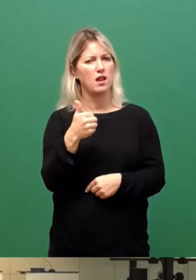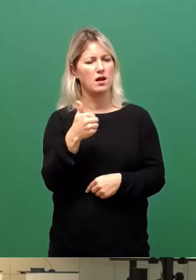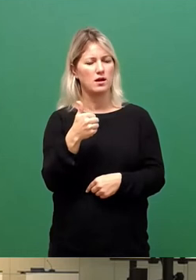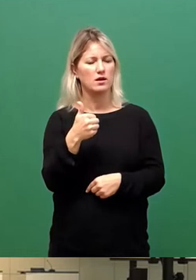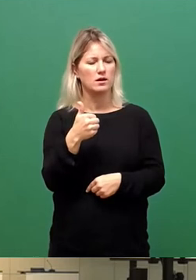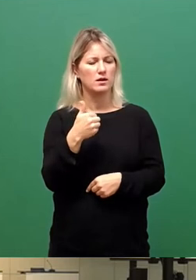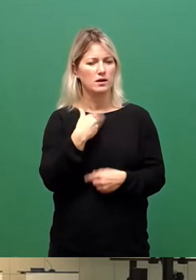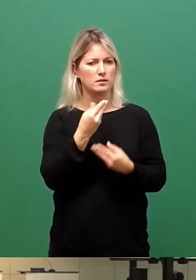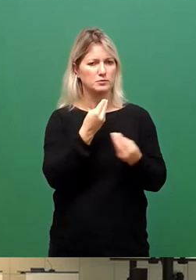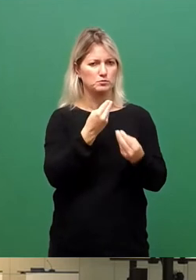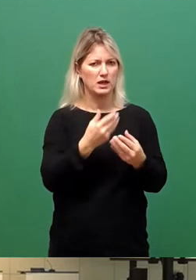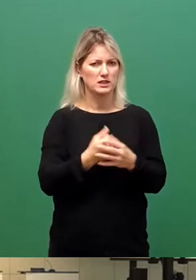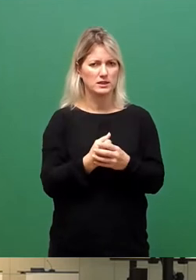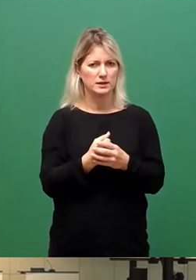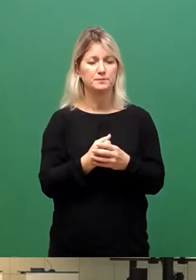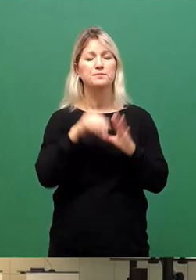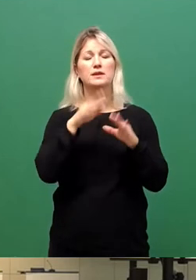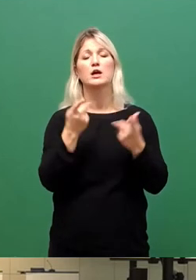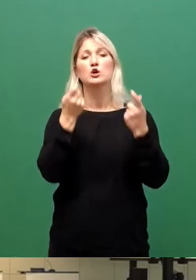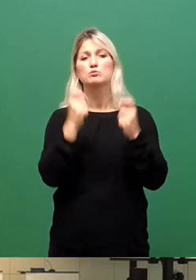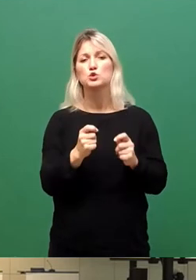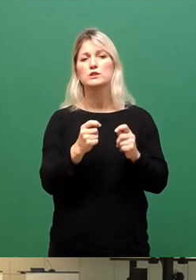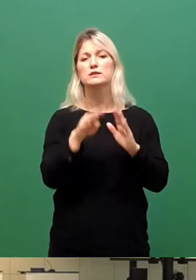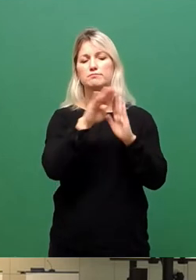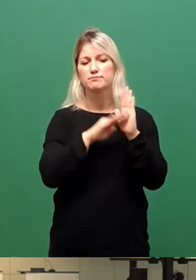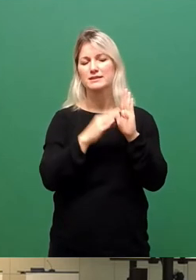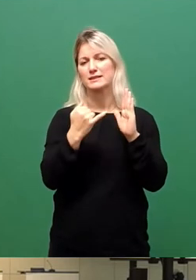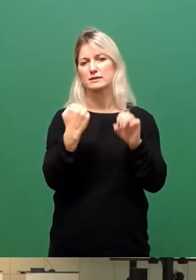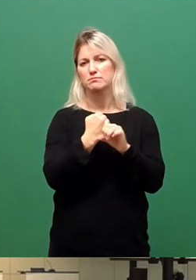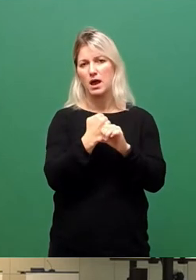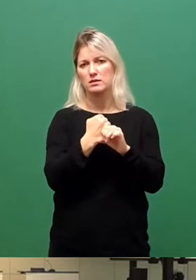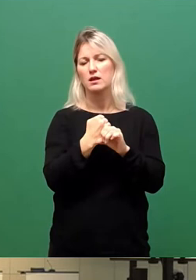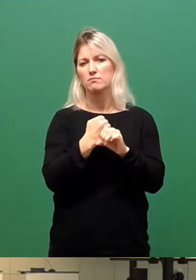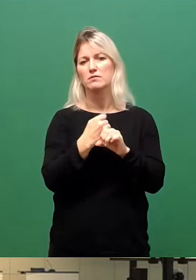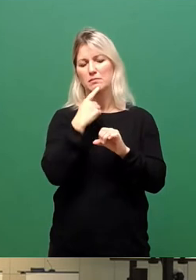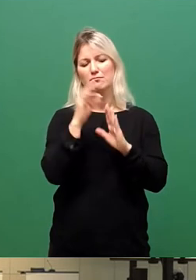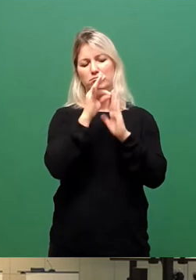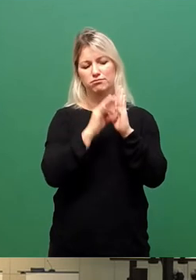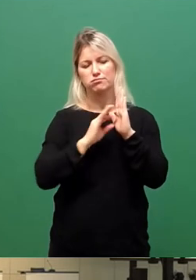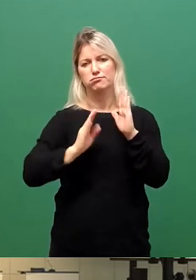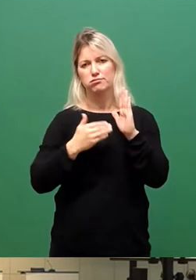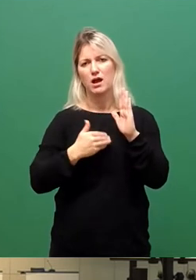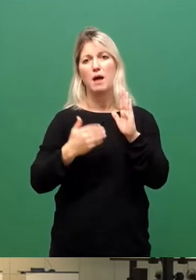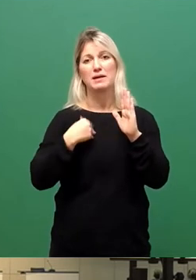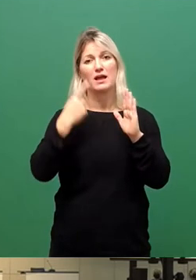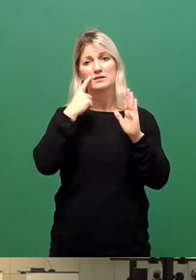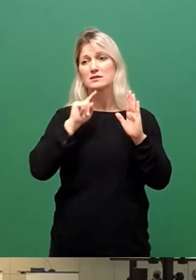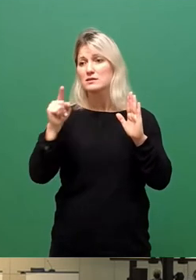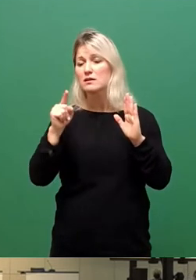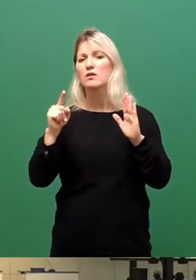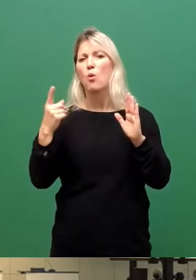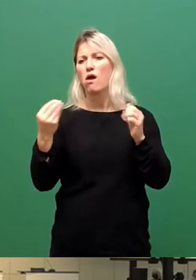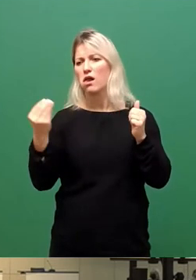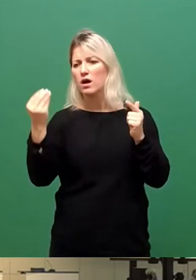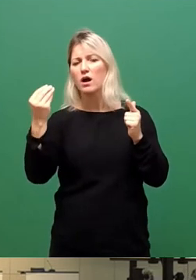glaube ich, sollten wir die Beschlussfassung über diesen Punkt und damit die Abarbeitung der Sitzung jetzt nicht durch Geschäftsordnungsweiteres Geplänkel in die Länge